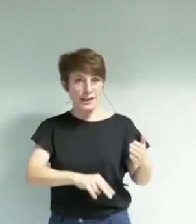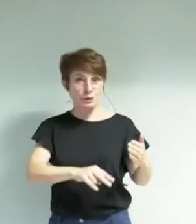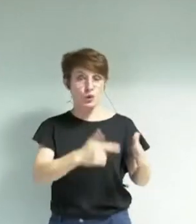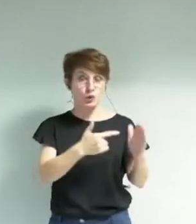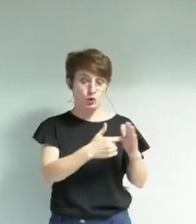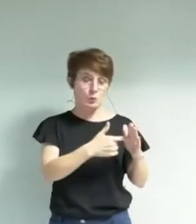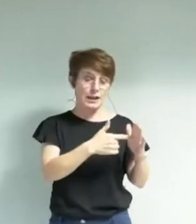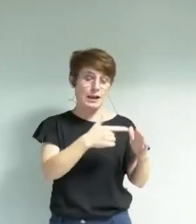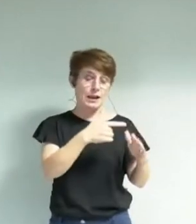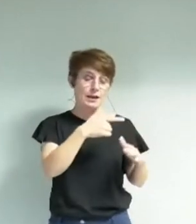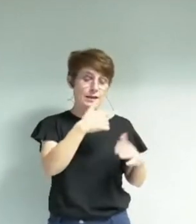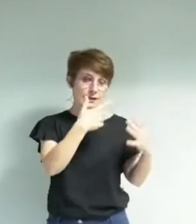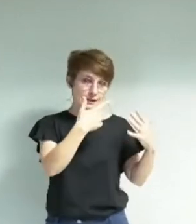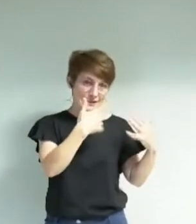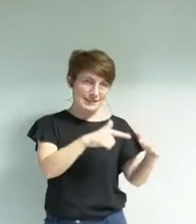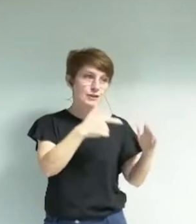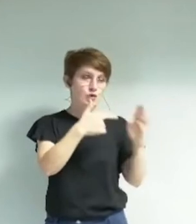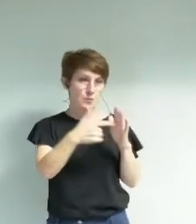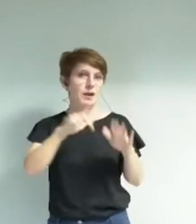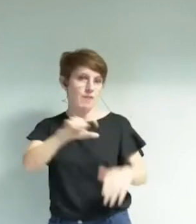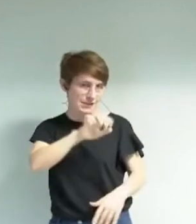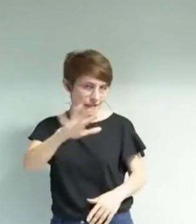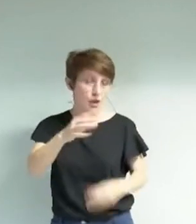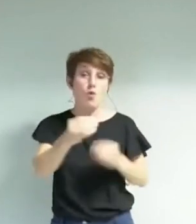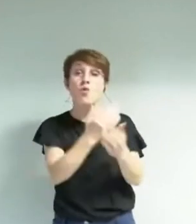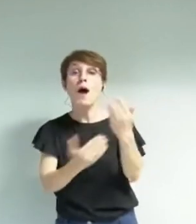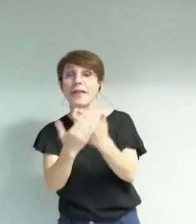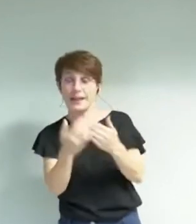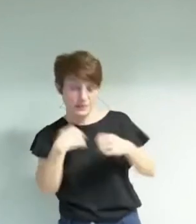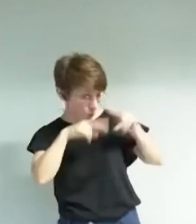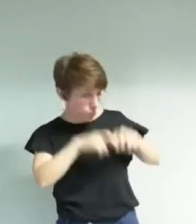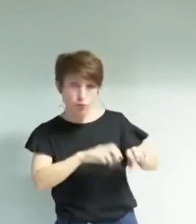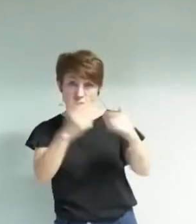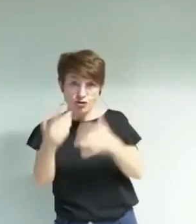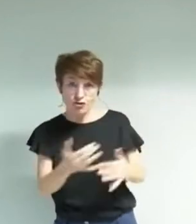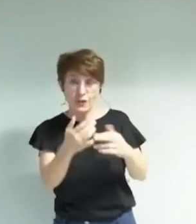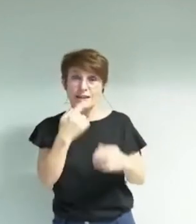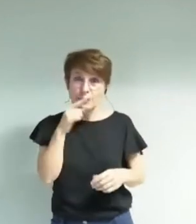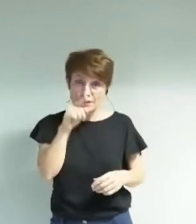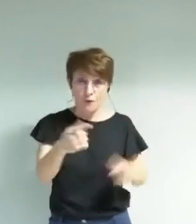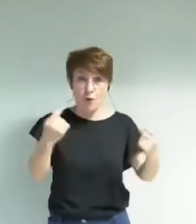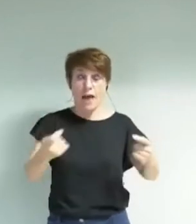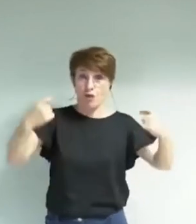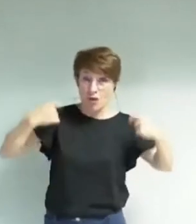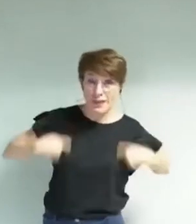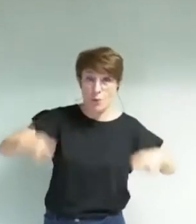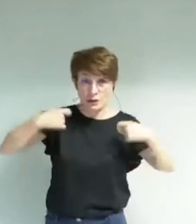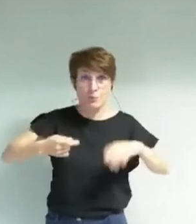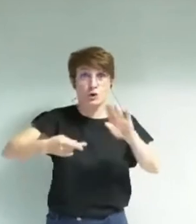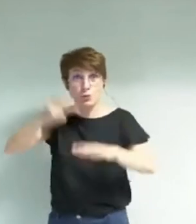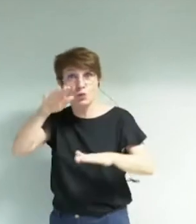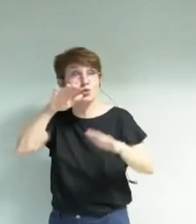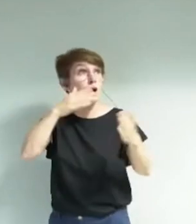ou dans les annexes de cette délibération. Donc, vous dépensez beaucoup plus que dans les villes comparables,